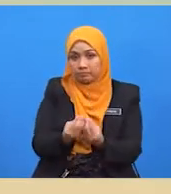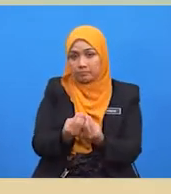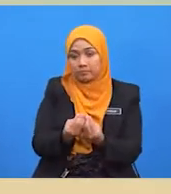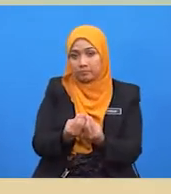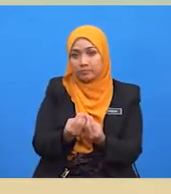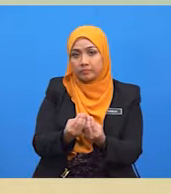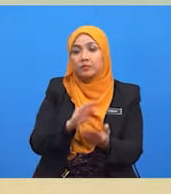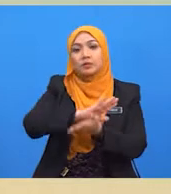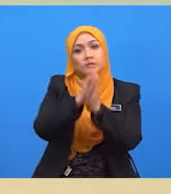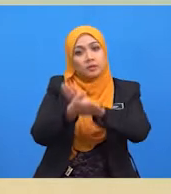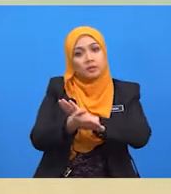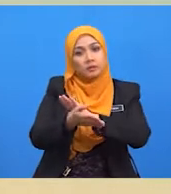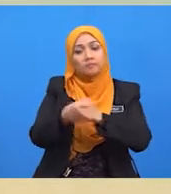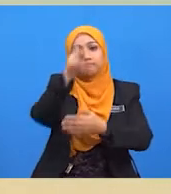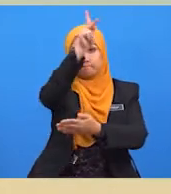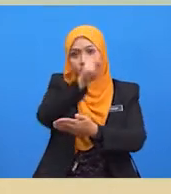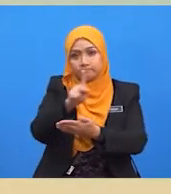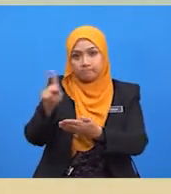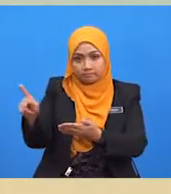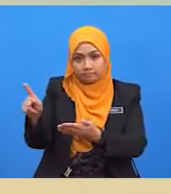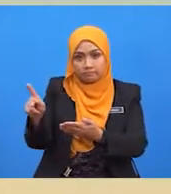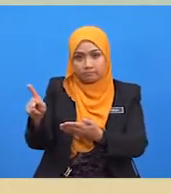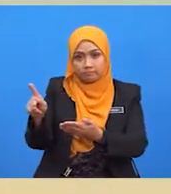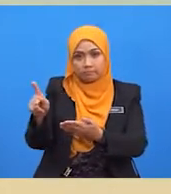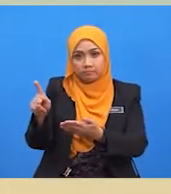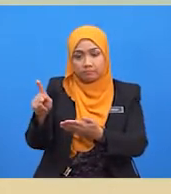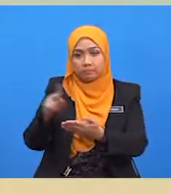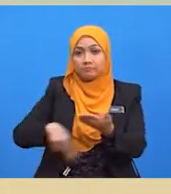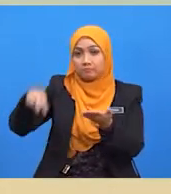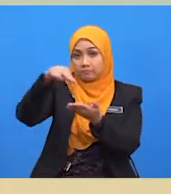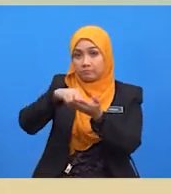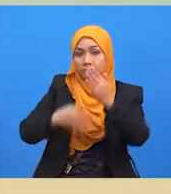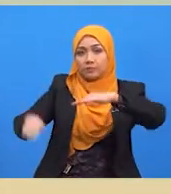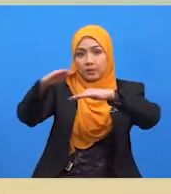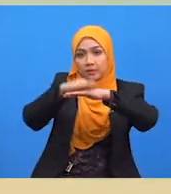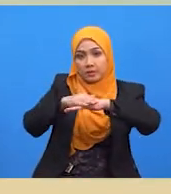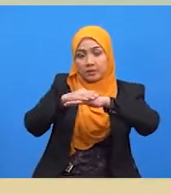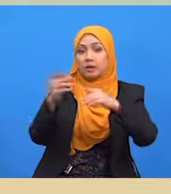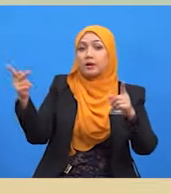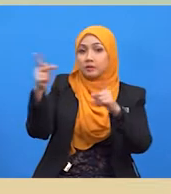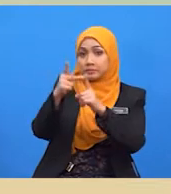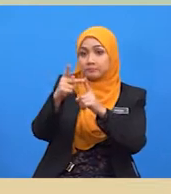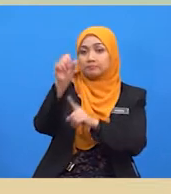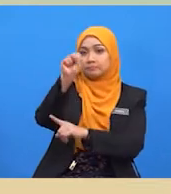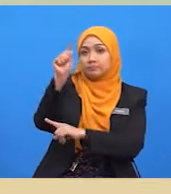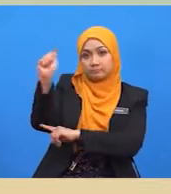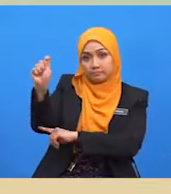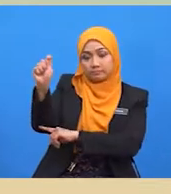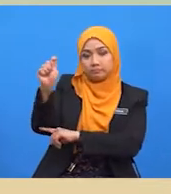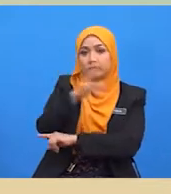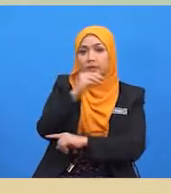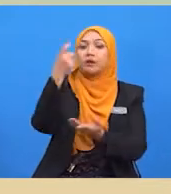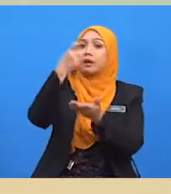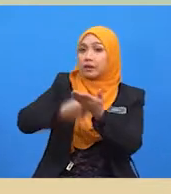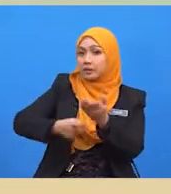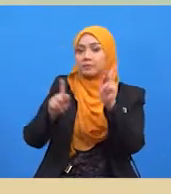maka kelup penawaran kereta akan beralih ke atas, ke ST. Harga